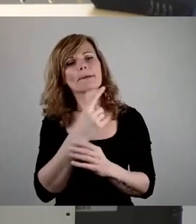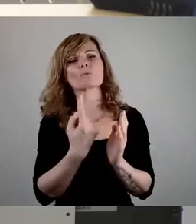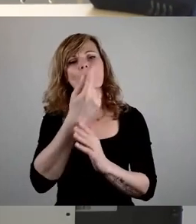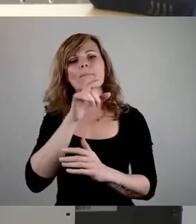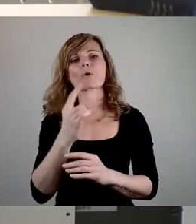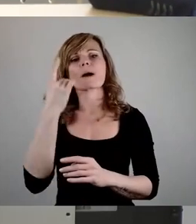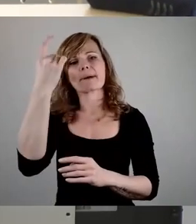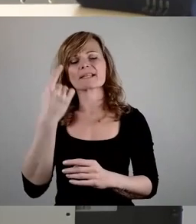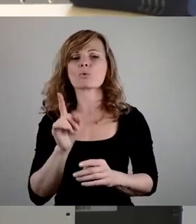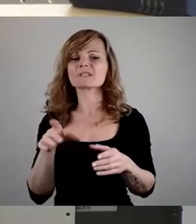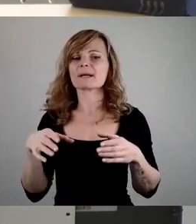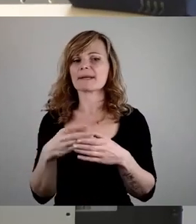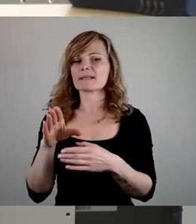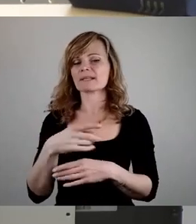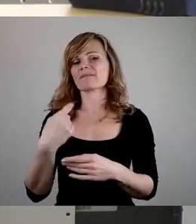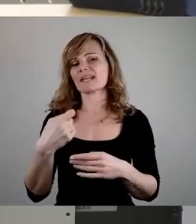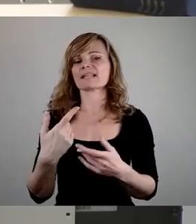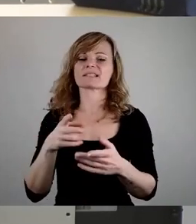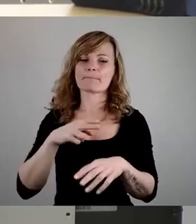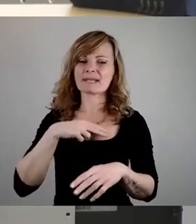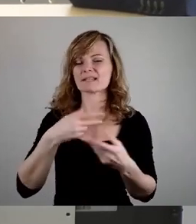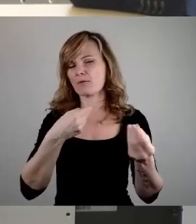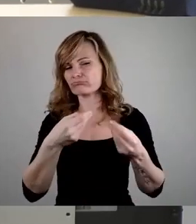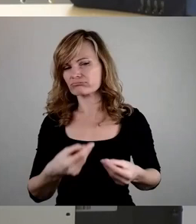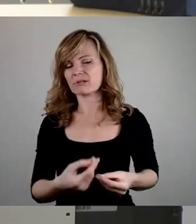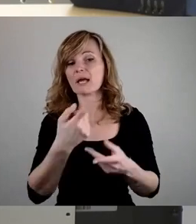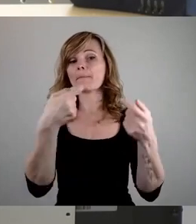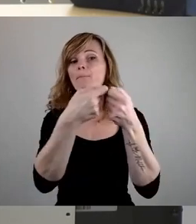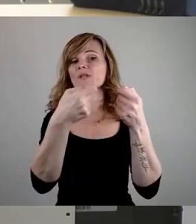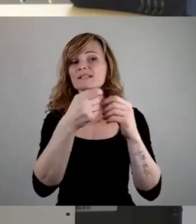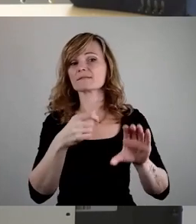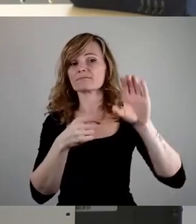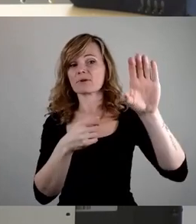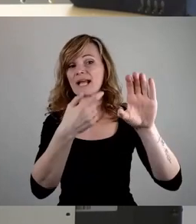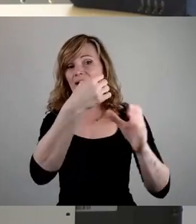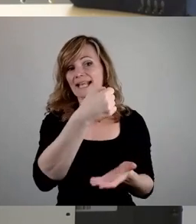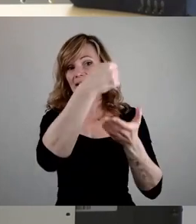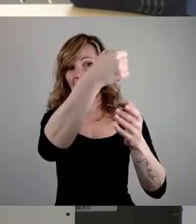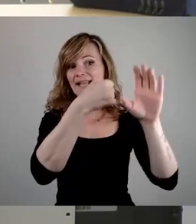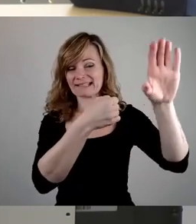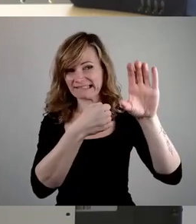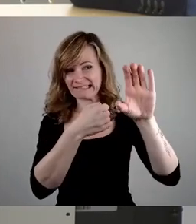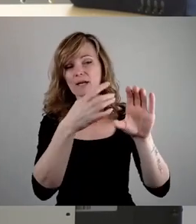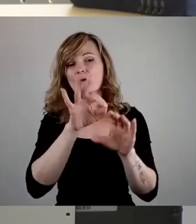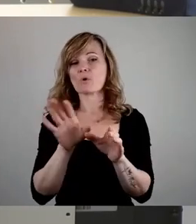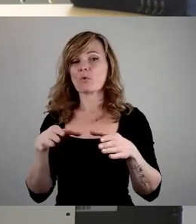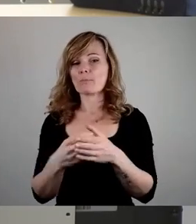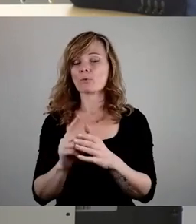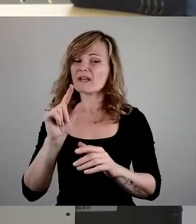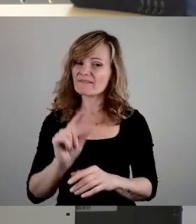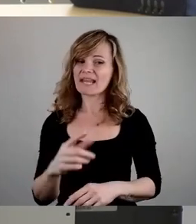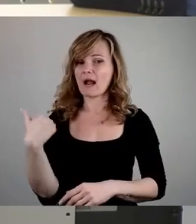Finanzminister ringen, dass er Gelder, die im Bund zur Verfügung gestellt werden, um die Kommunen zu entlasten. Es ist eine Aufgabe des